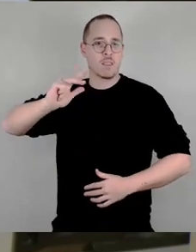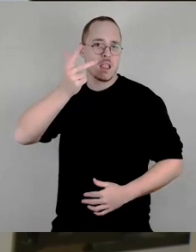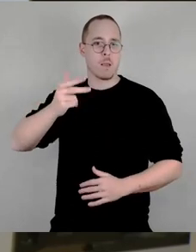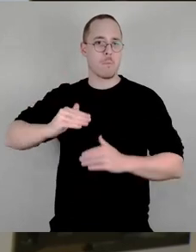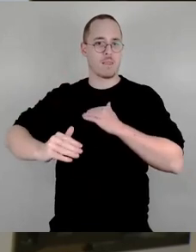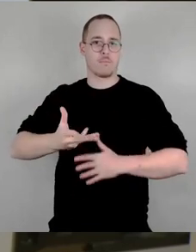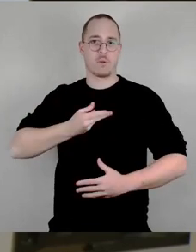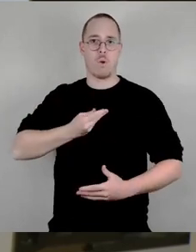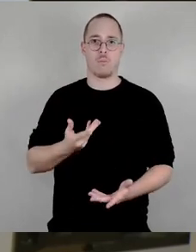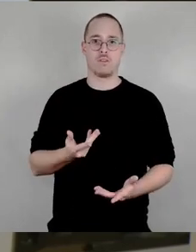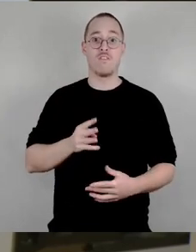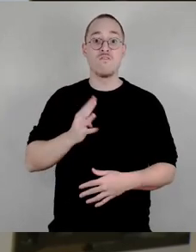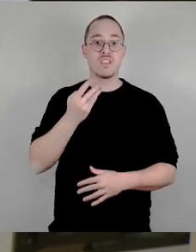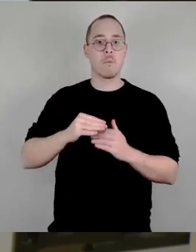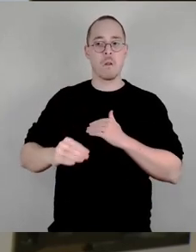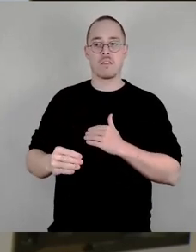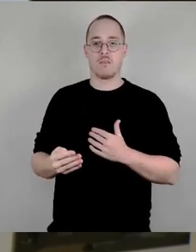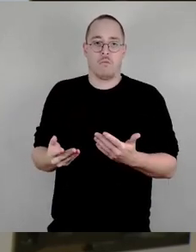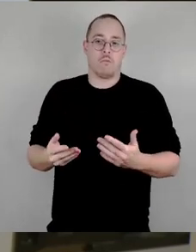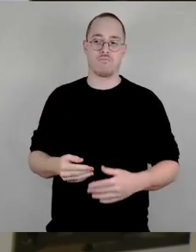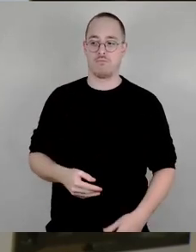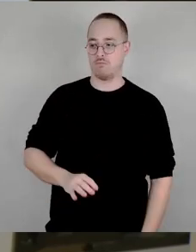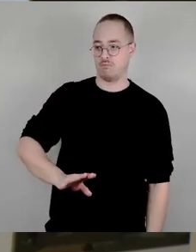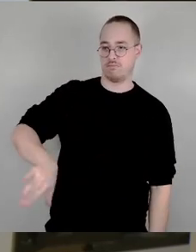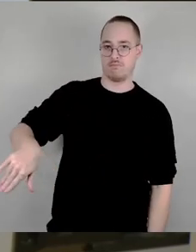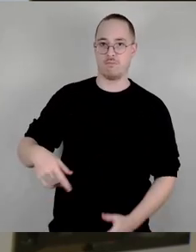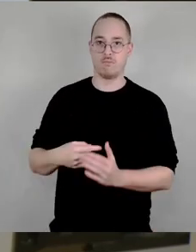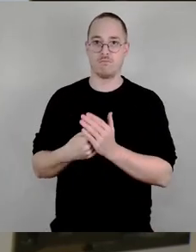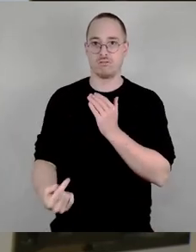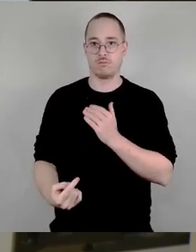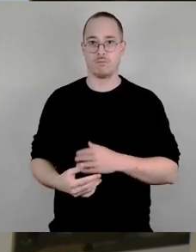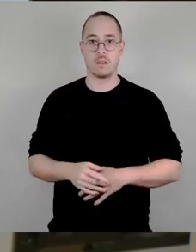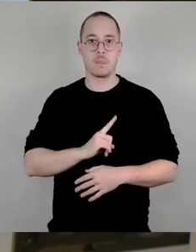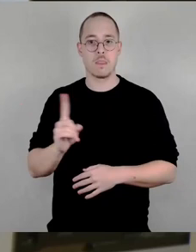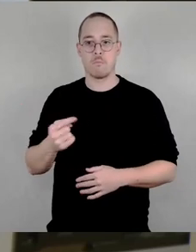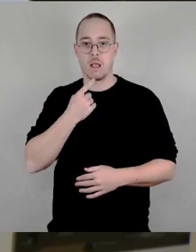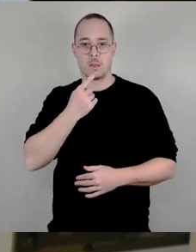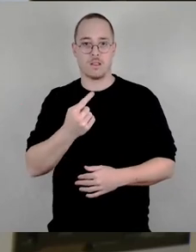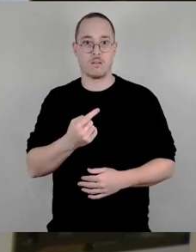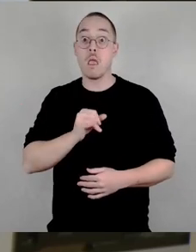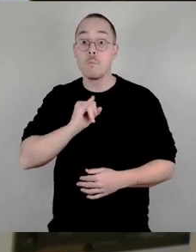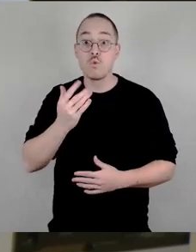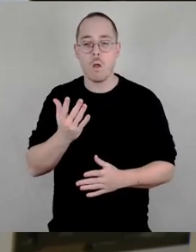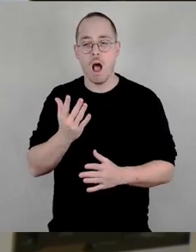hat es manchmal gar nicht mehr wert, erwähnt zu werden Das ist nicht immer so, aber durchaus häufig